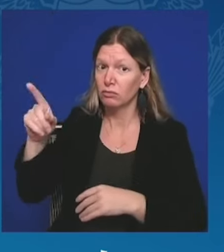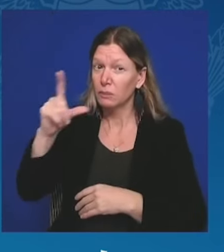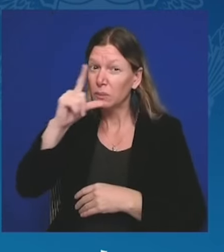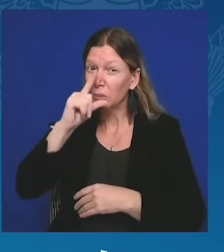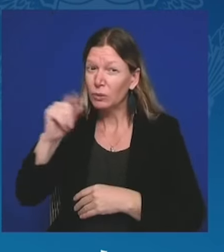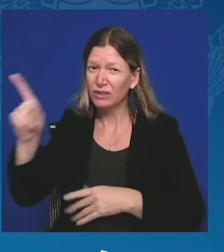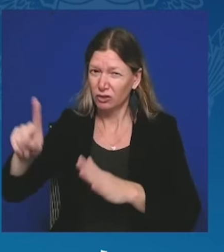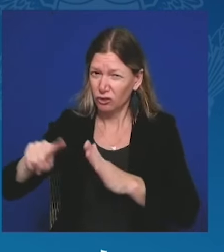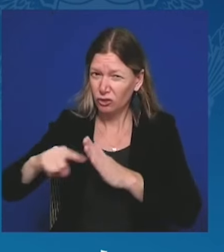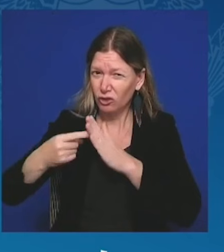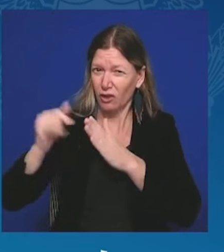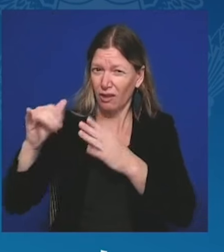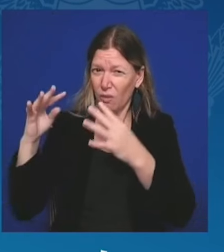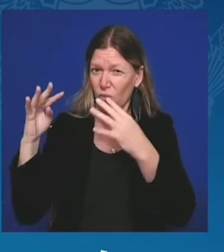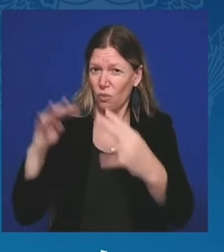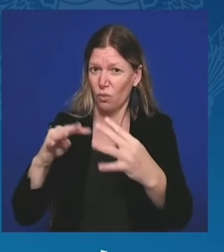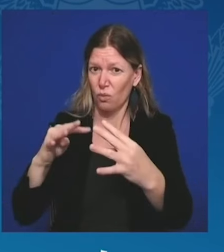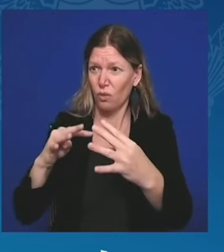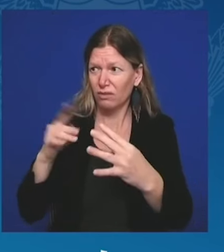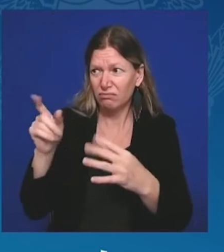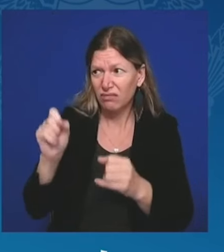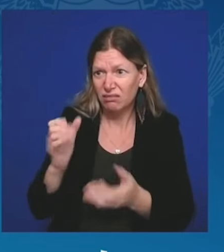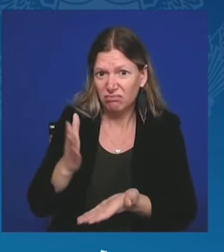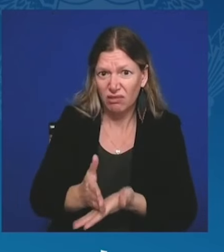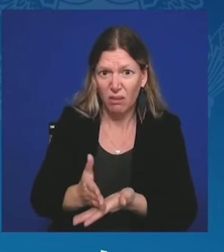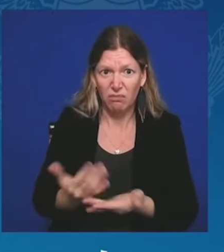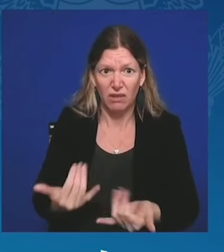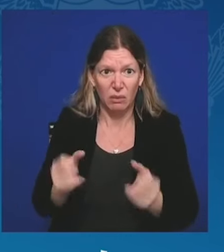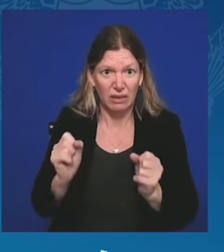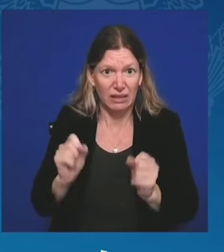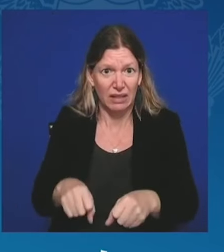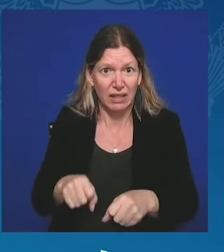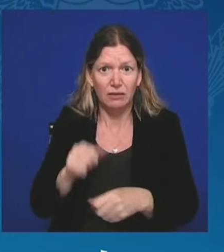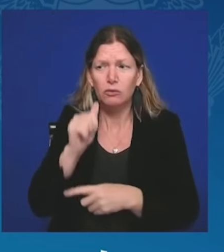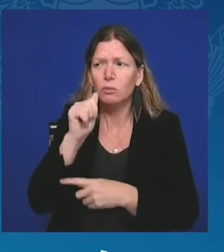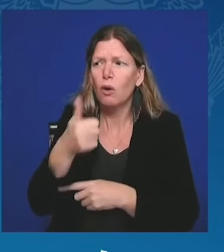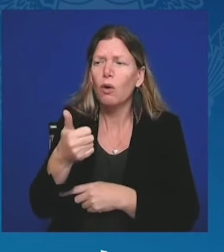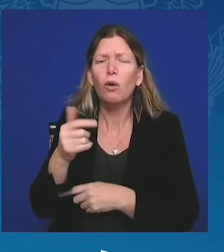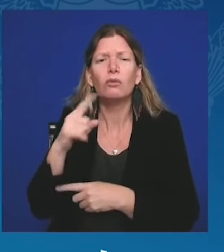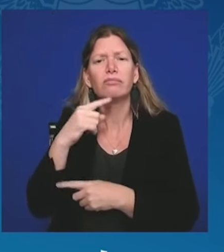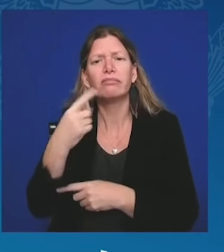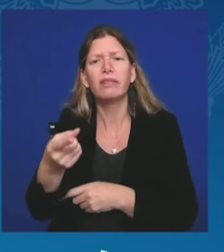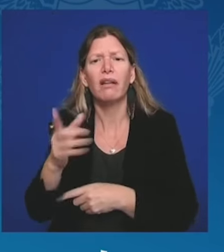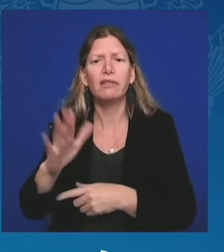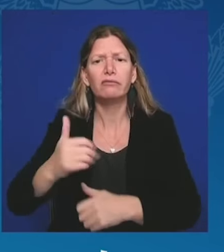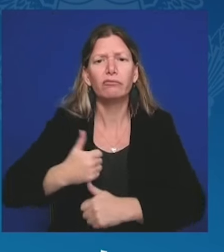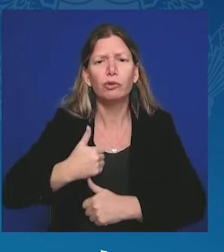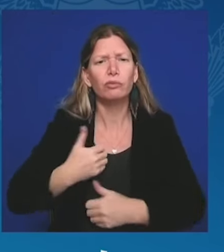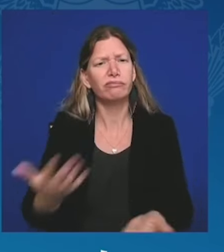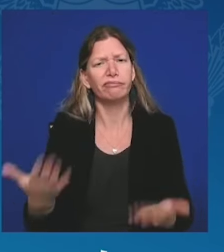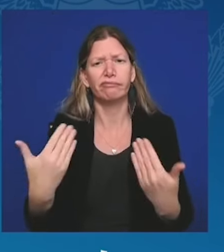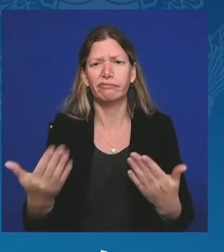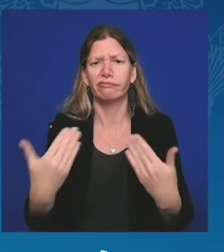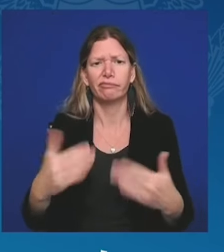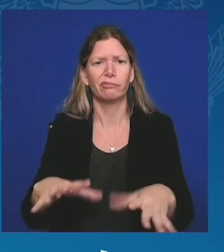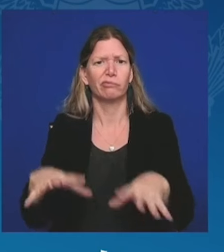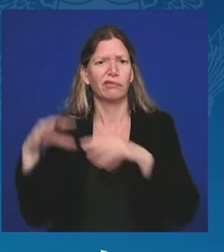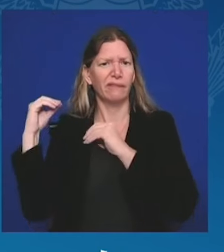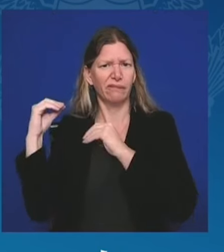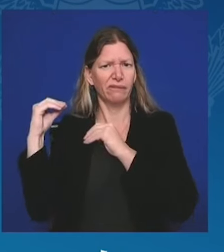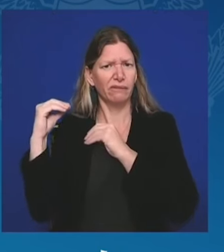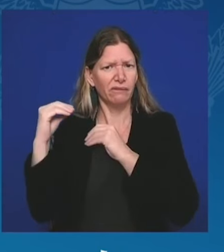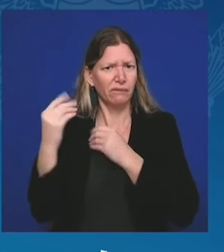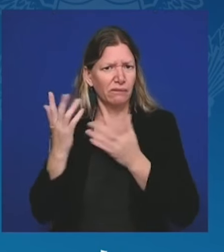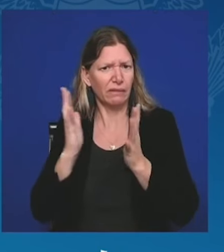wycofał swoje wojska z suwerennego terytorium Ukrainy. Niestety, nie wykazuje on zamiaru tego zrobić.